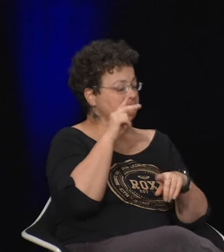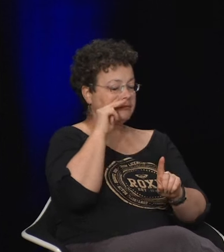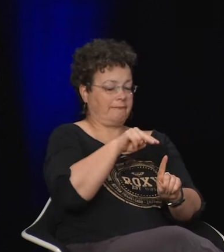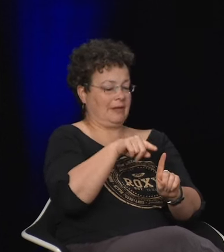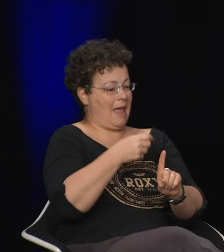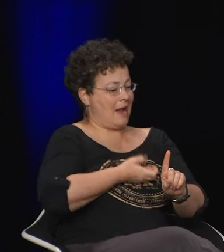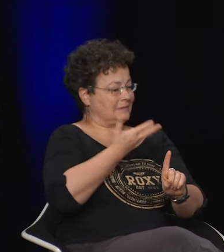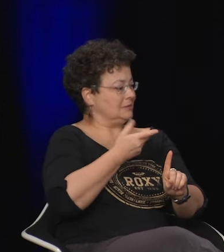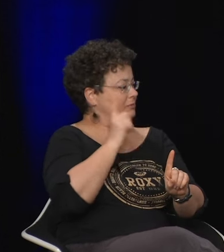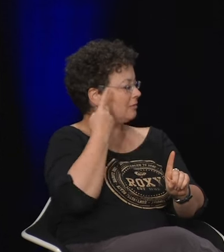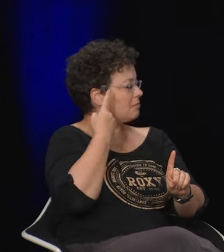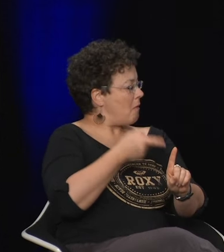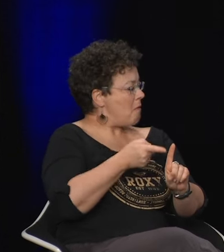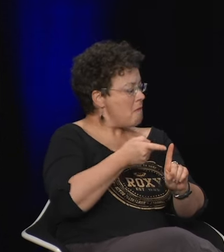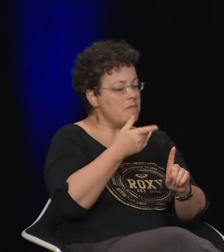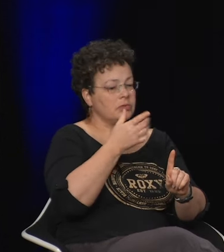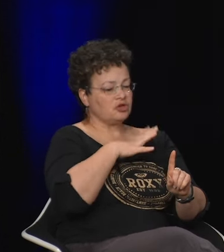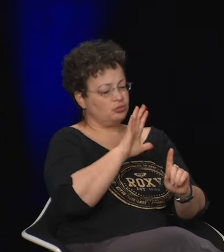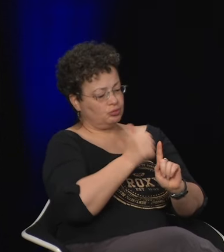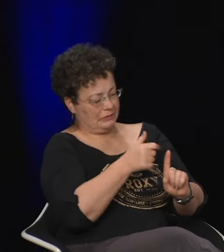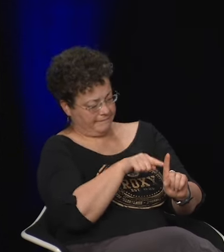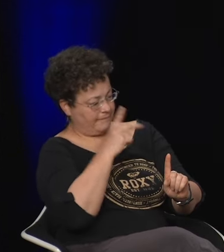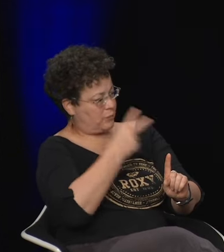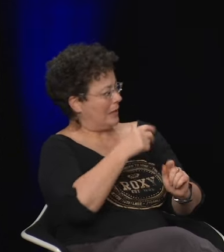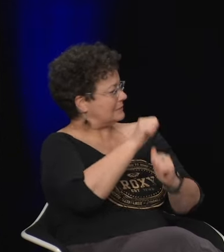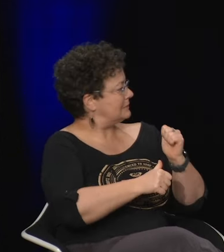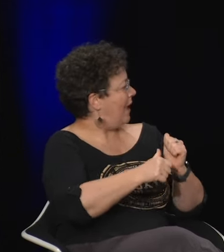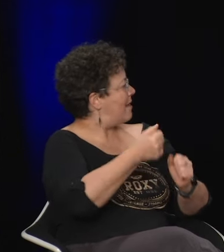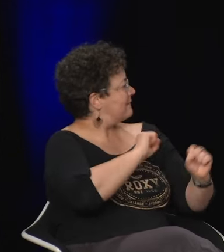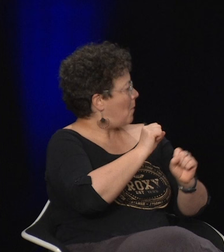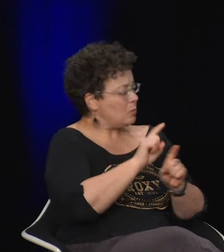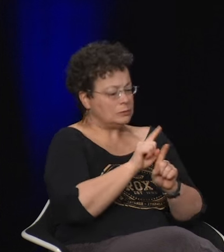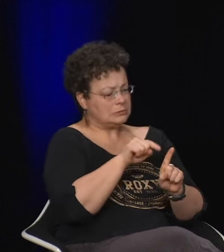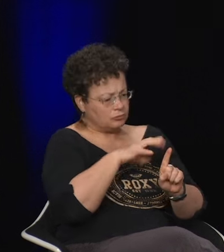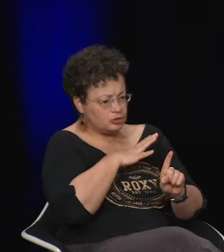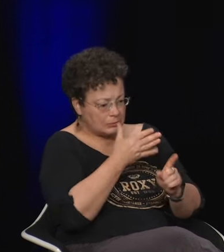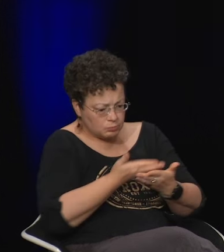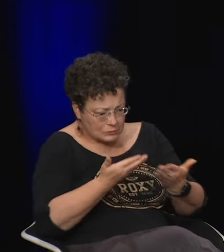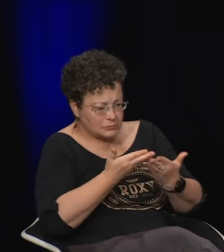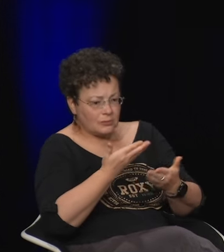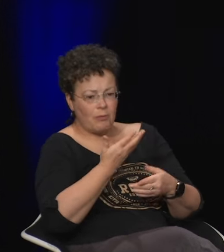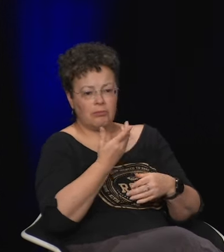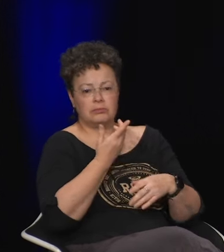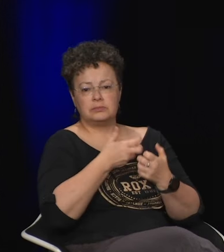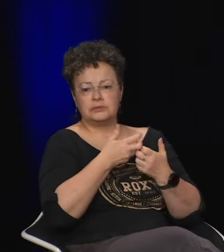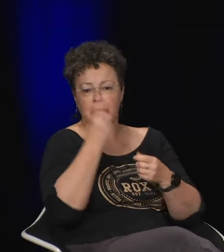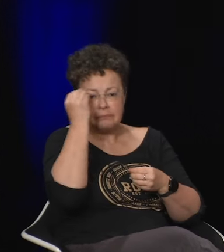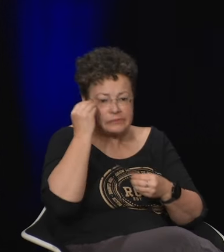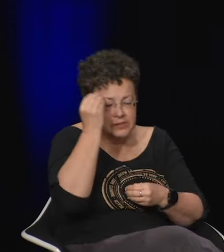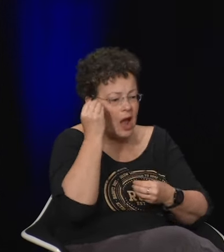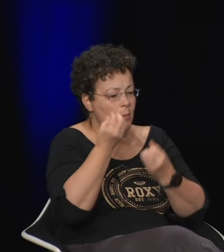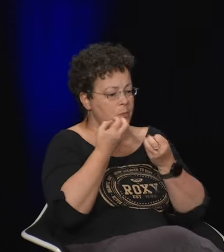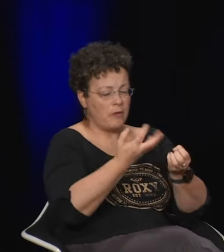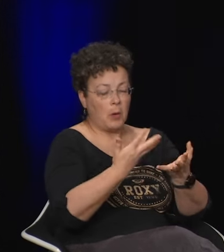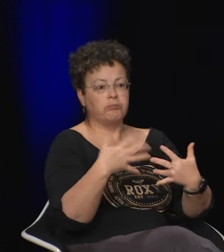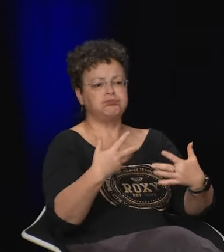je trouvais votre question intéressante de voir qu'effectivement on va avoir un style par rapport